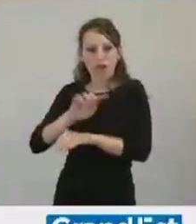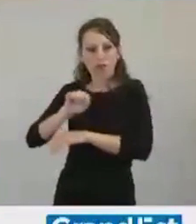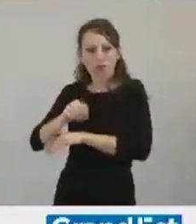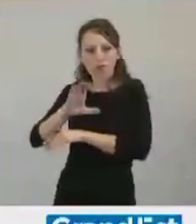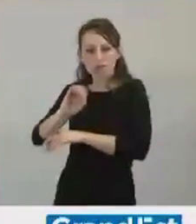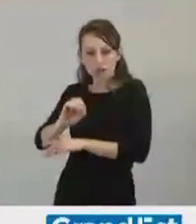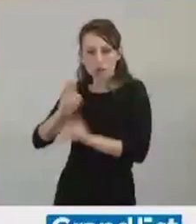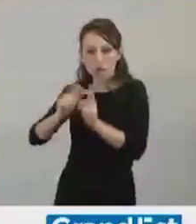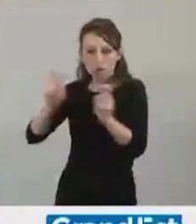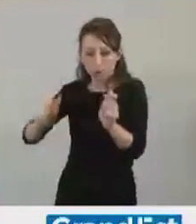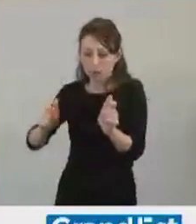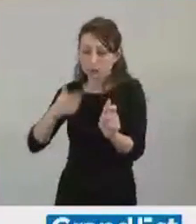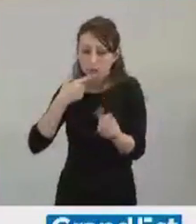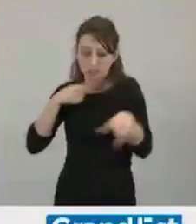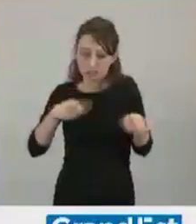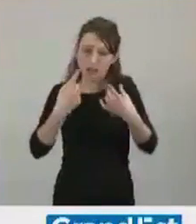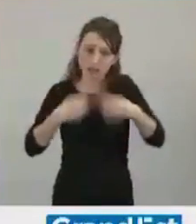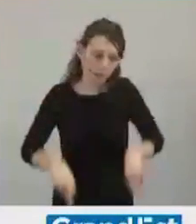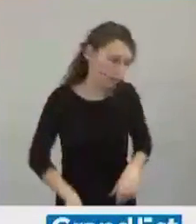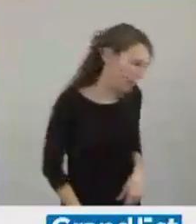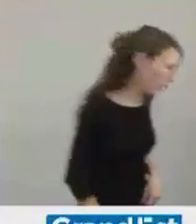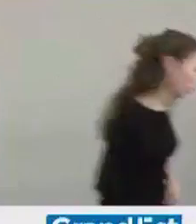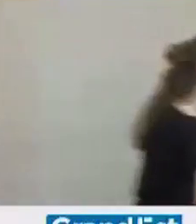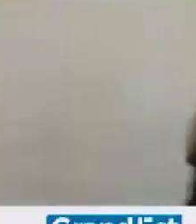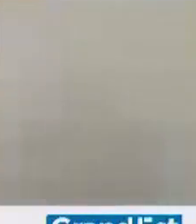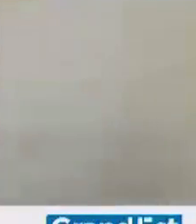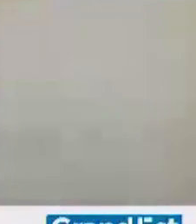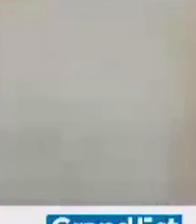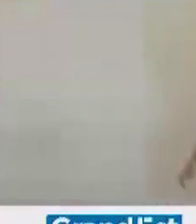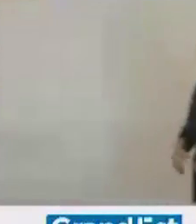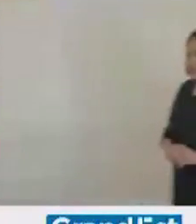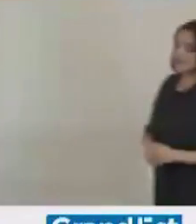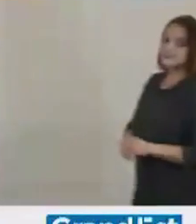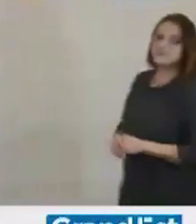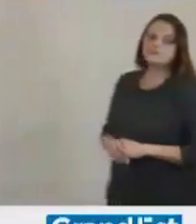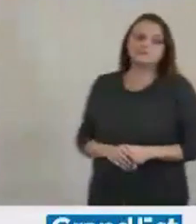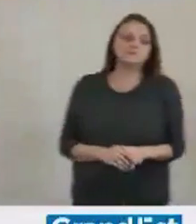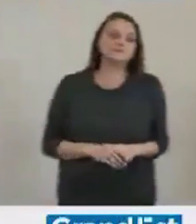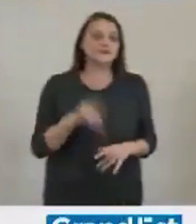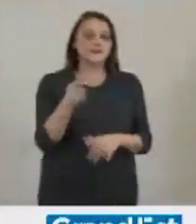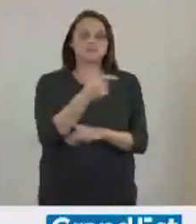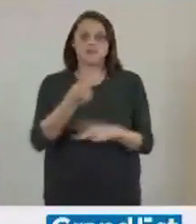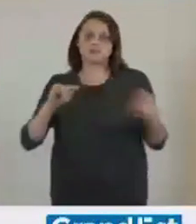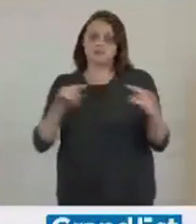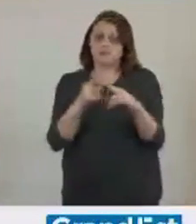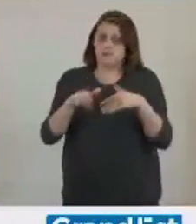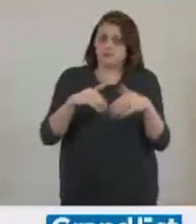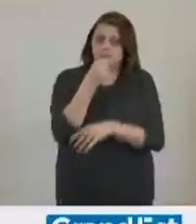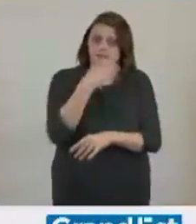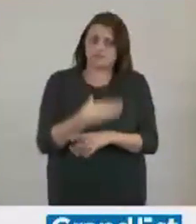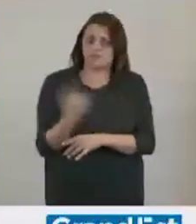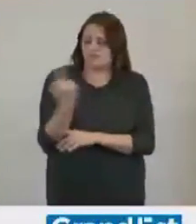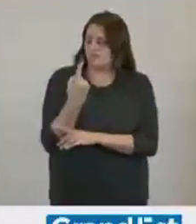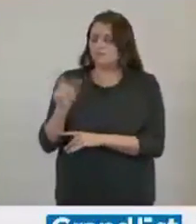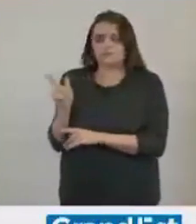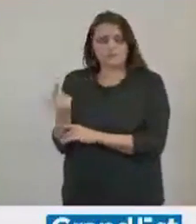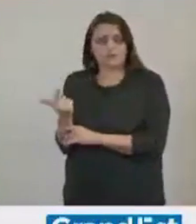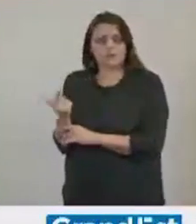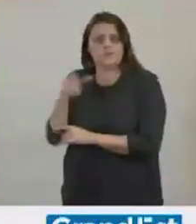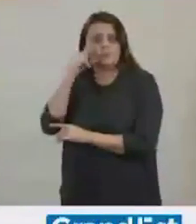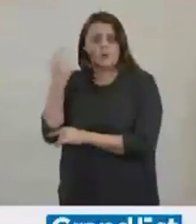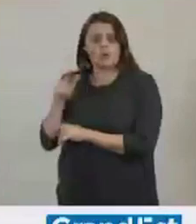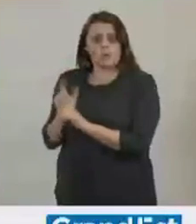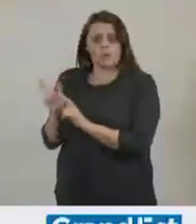nos entreprises. Un plan qui fonctionne très bien. par ailleurs, toujours en transversalité avec mes collègues Jean Rottener et Sylvain Wazerman, le programme